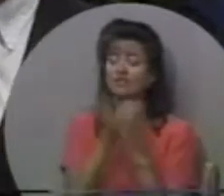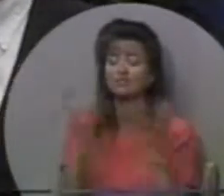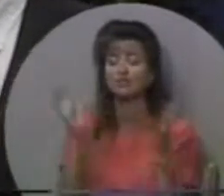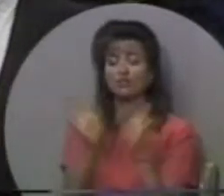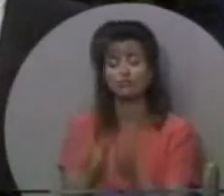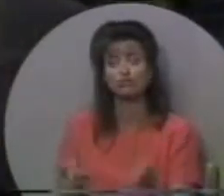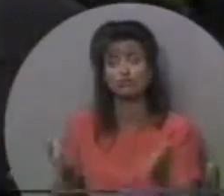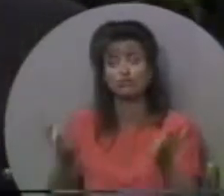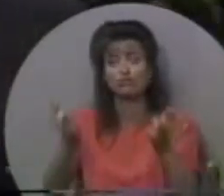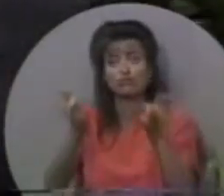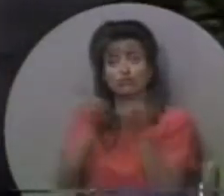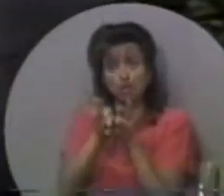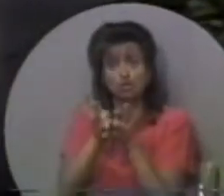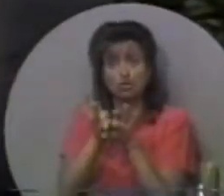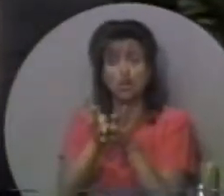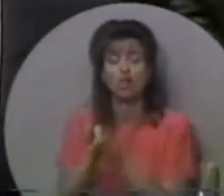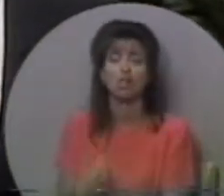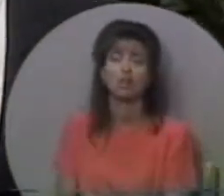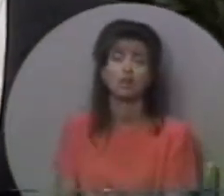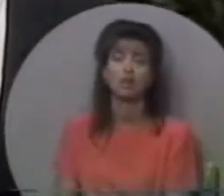так важливо.